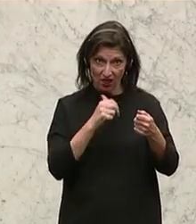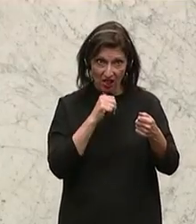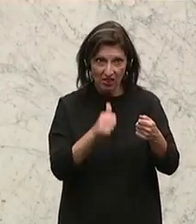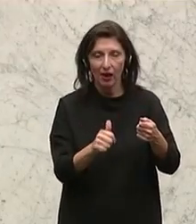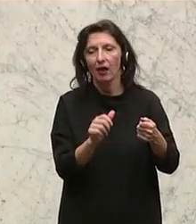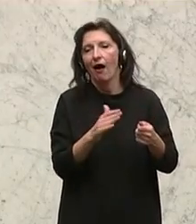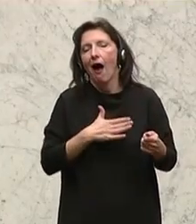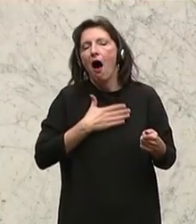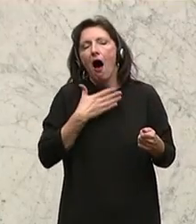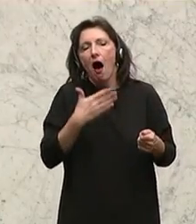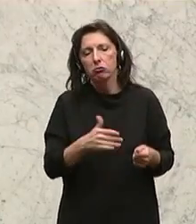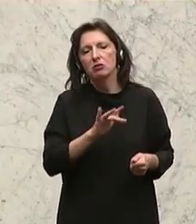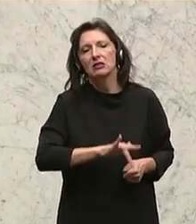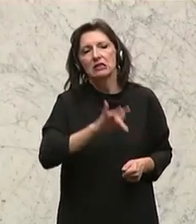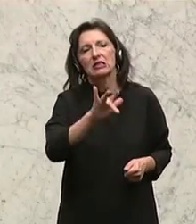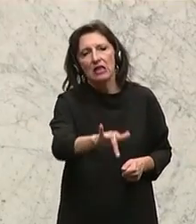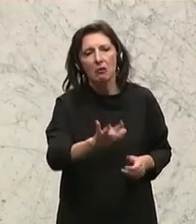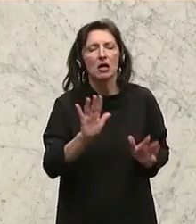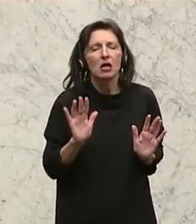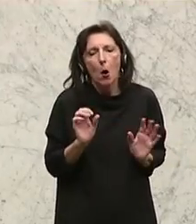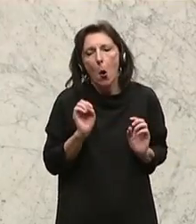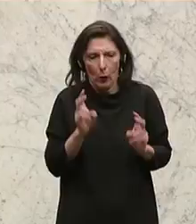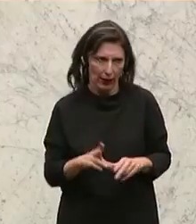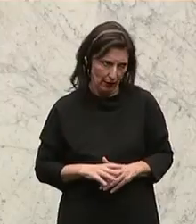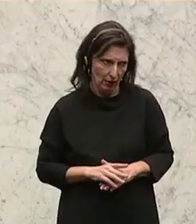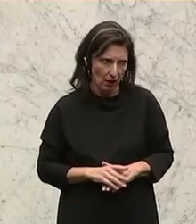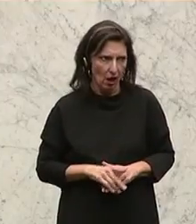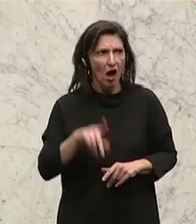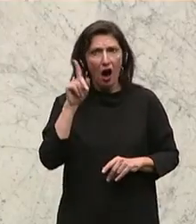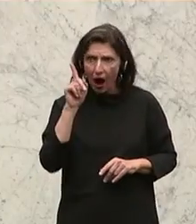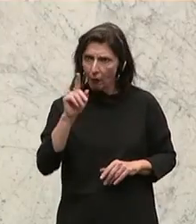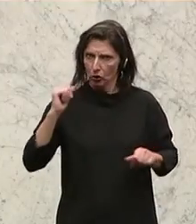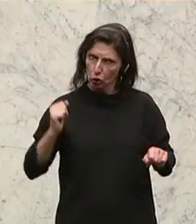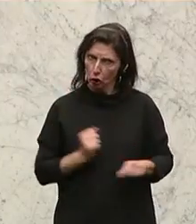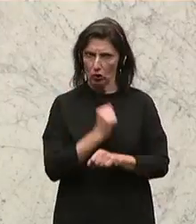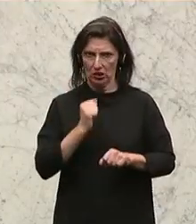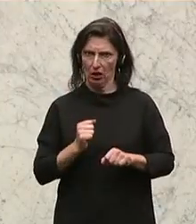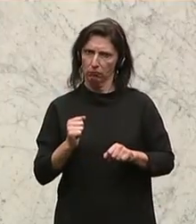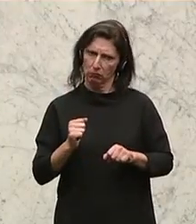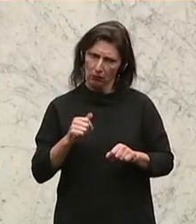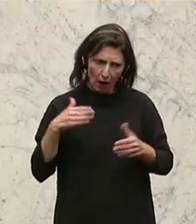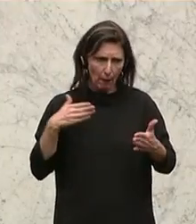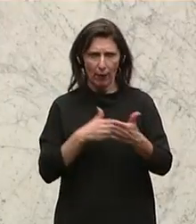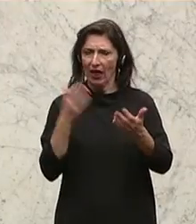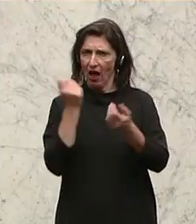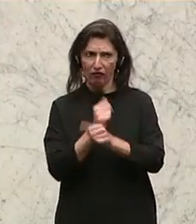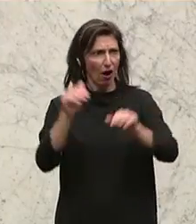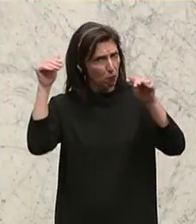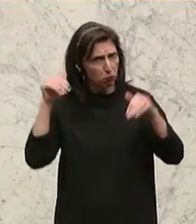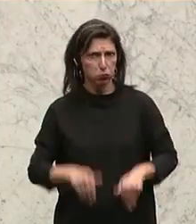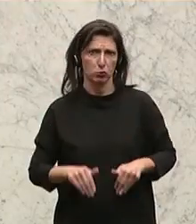einen oder anderen Fahrt auszunehmen. Aber grundsätzlich ist diese Art der Barrierefreiheit herzustellen.